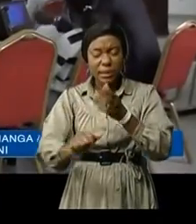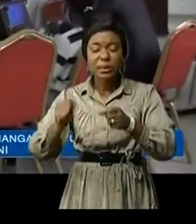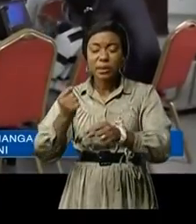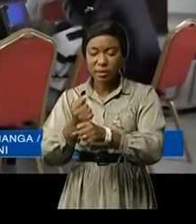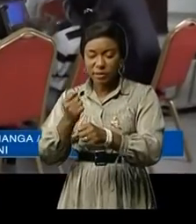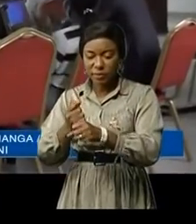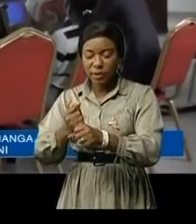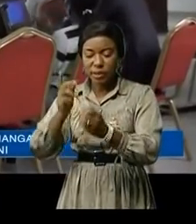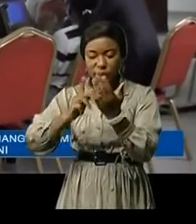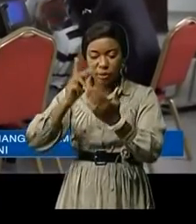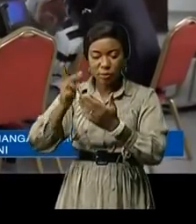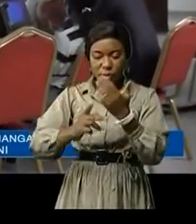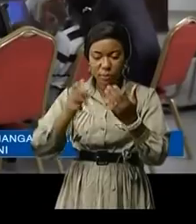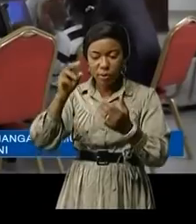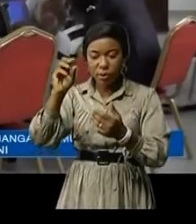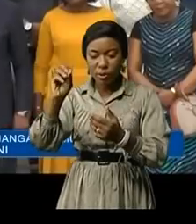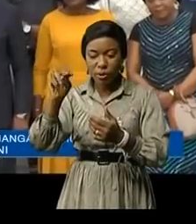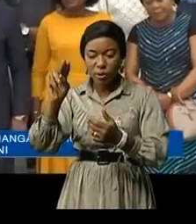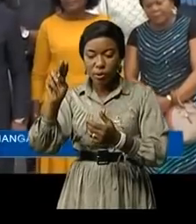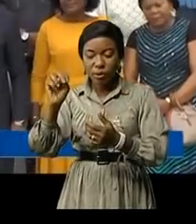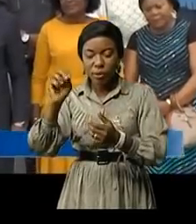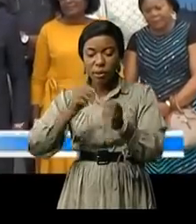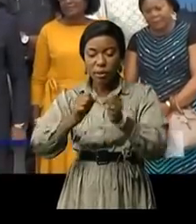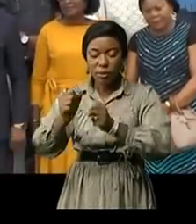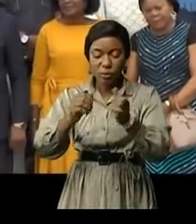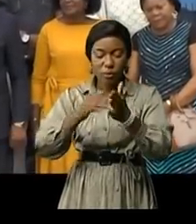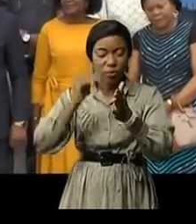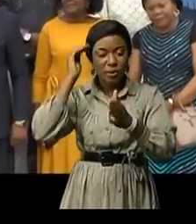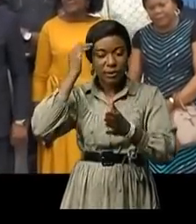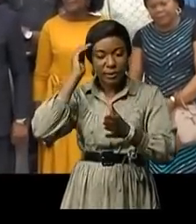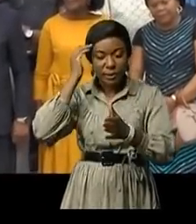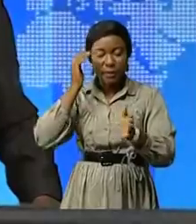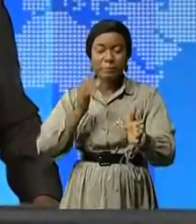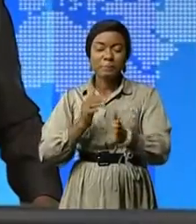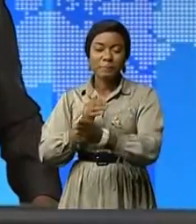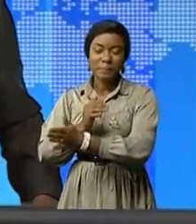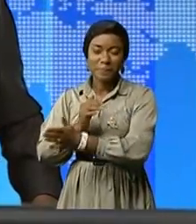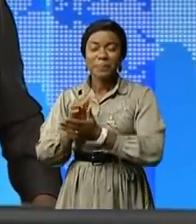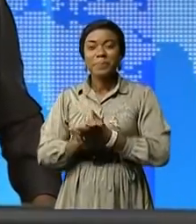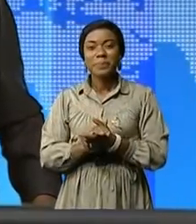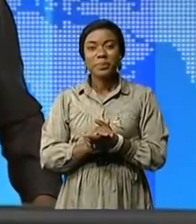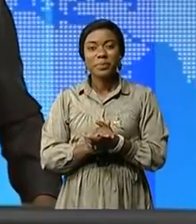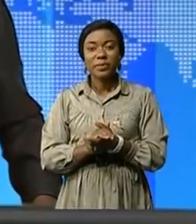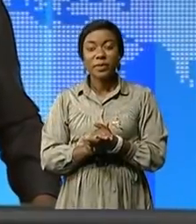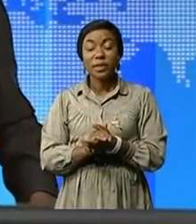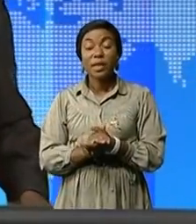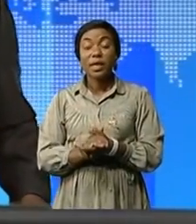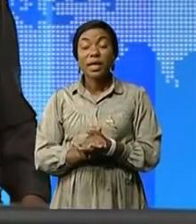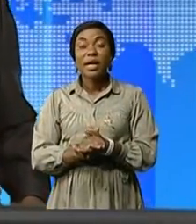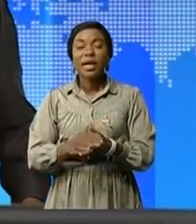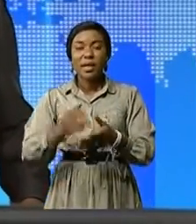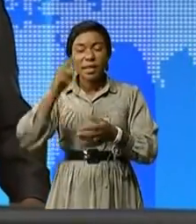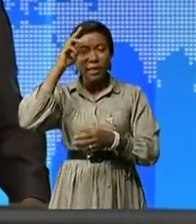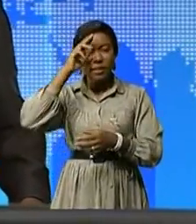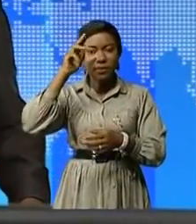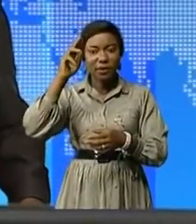du programme conjoint des Nations Unies dans la lutte contre les SIDA. L'Institut national de préparation